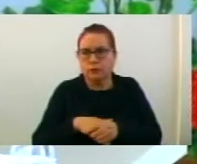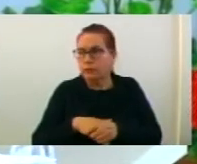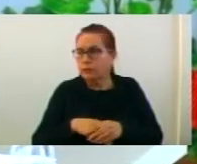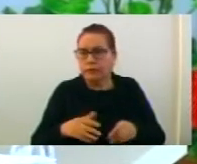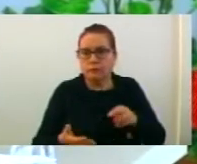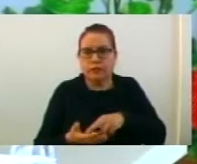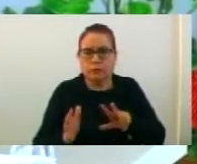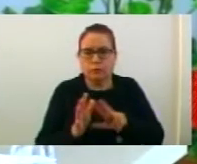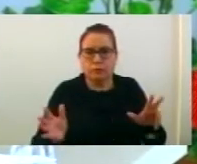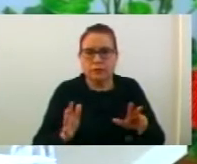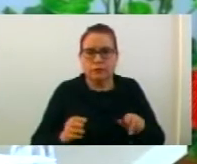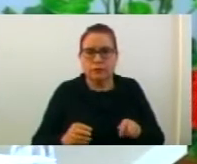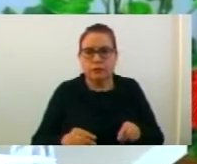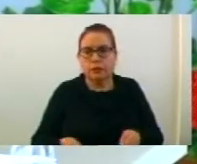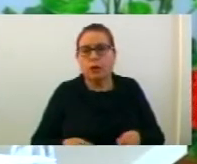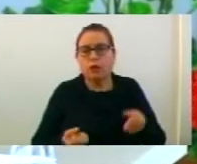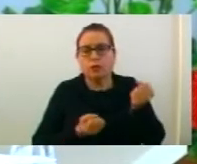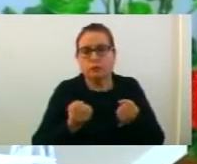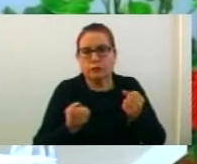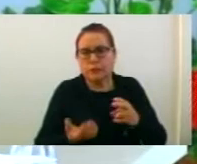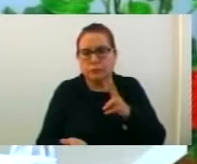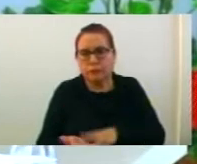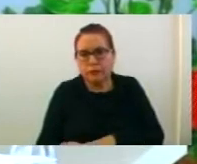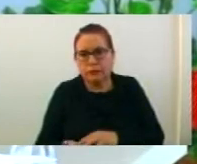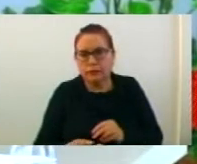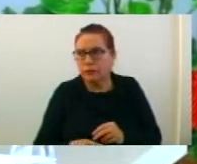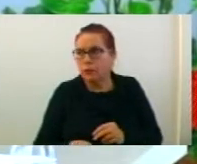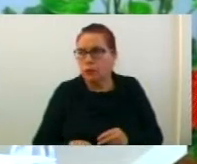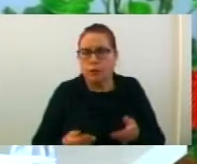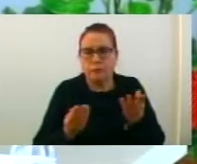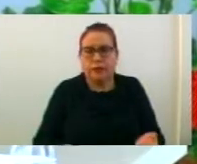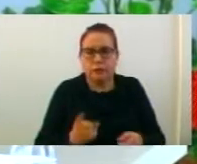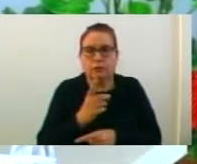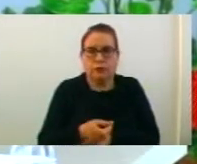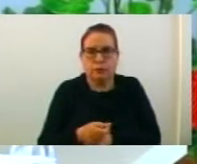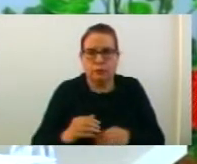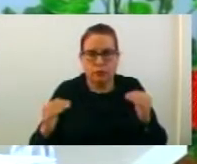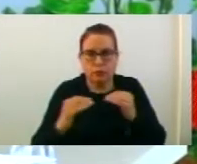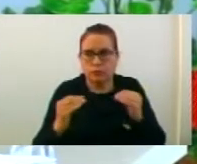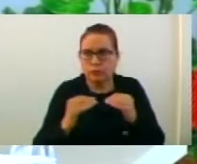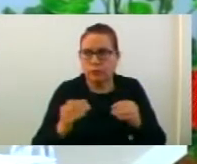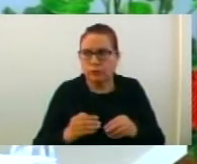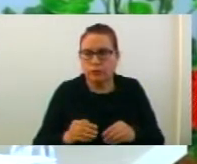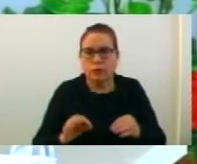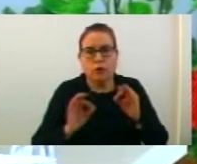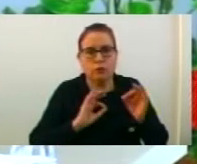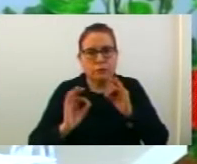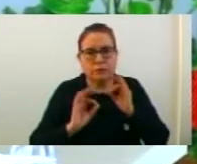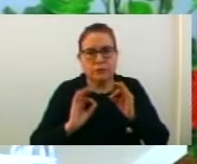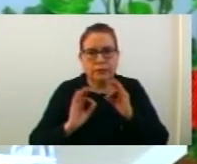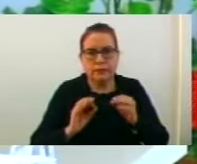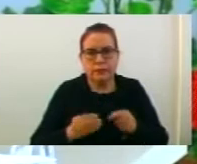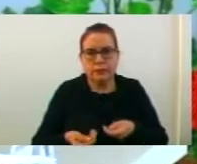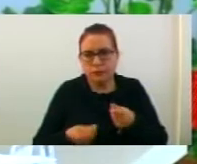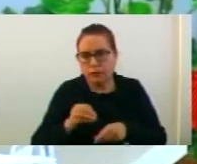година на ялното предпријатие паркирајащето Струмица. два, предлог одлука за даване согласност за обезбедни финанси и